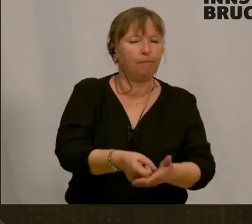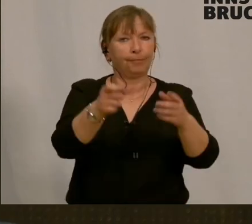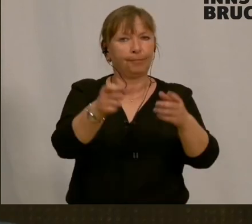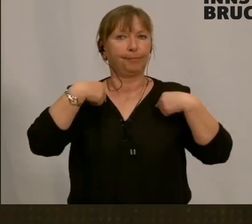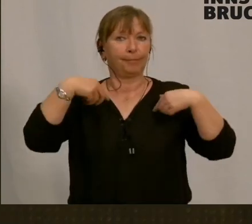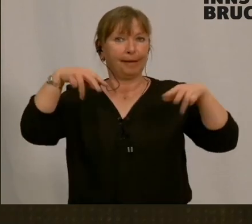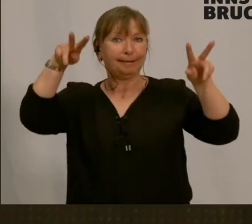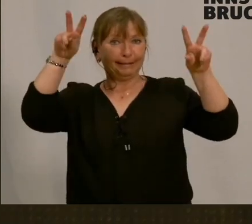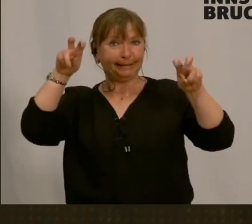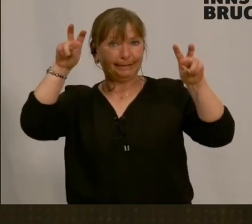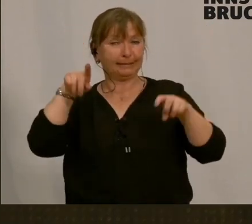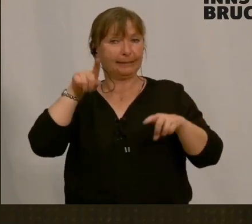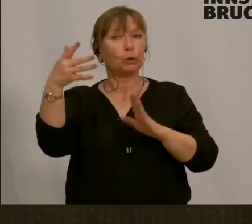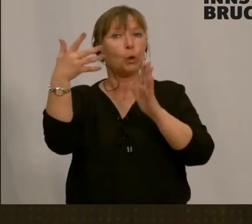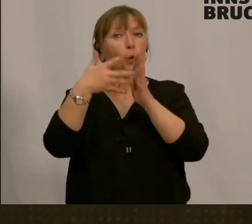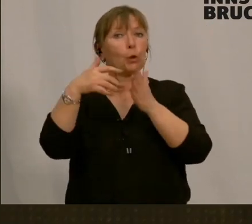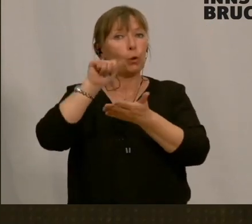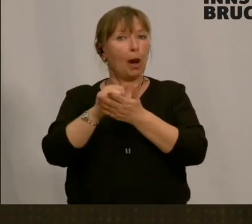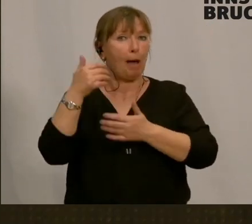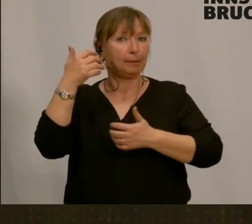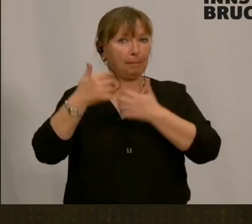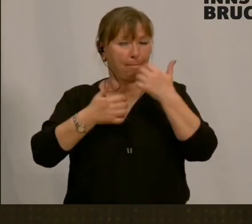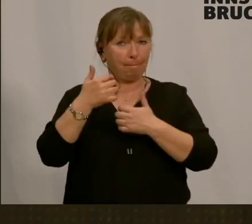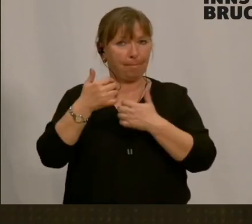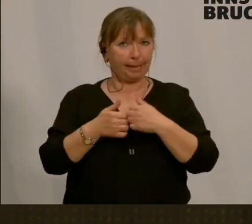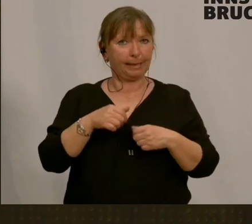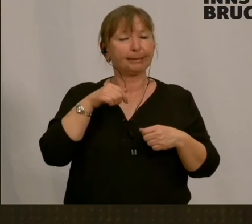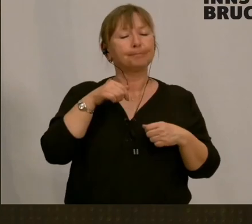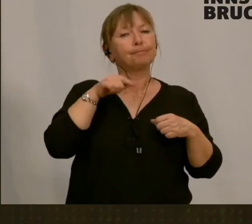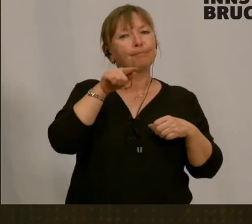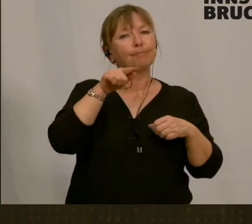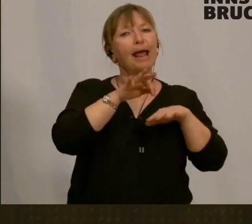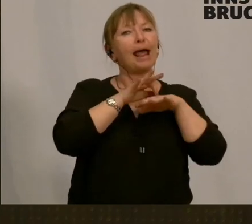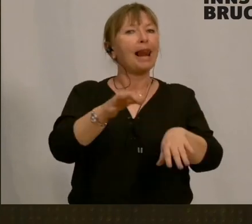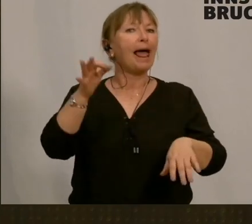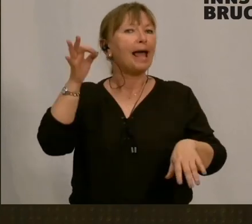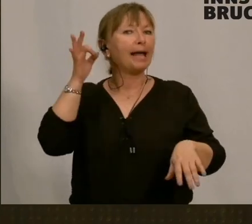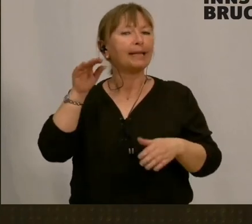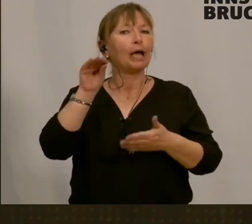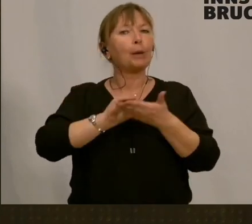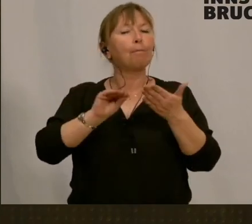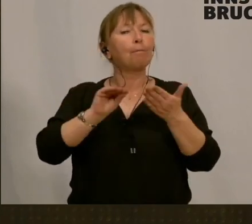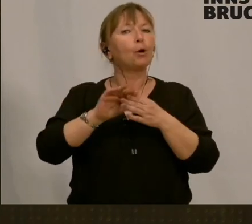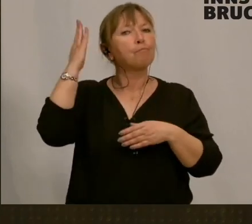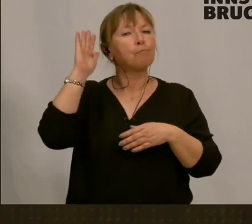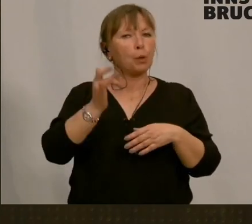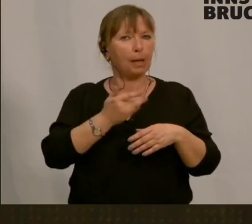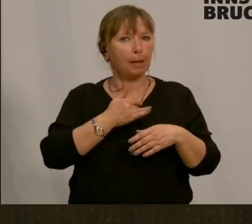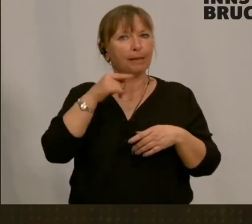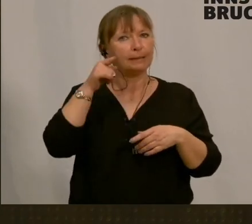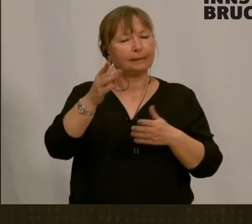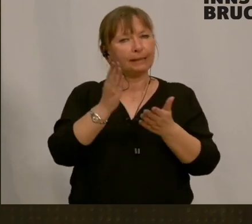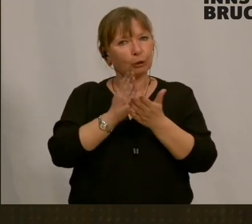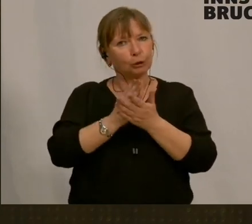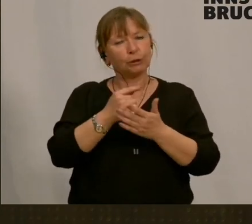aus dem Kontrollabstbericht. Die Leiterin des Büro des Bürgermeisters erwähnte gegenüber der Dienstnehmerin des Referat des